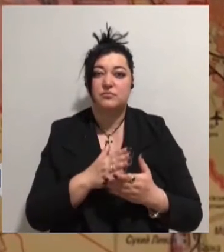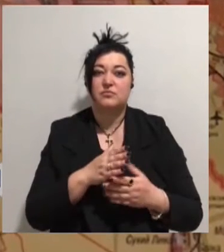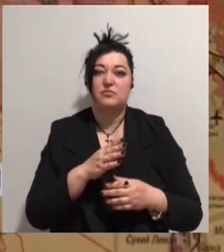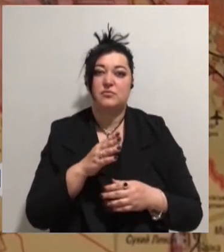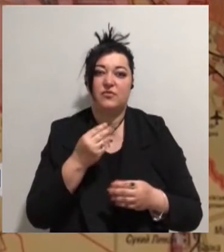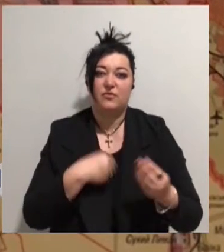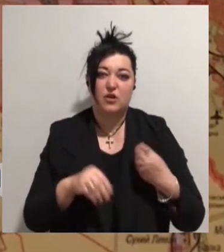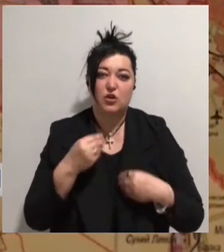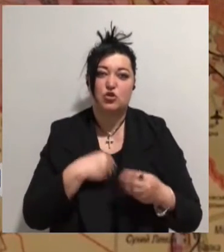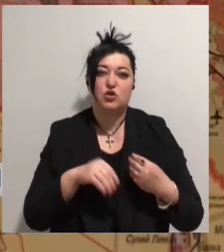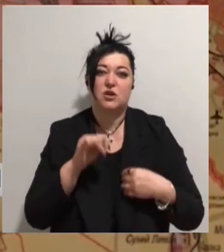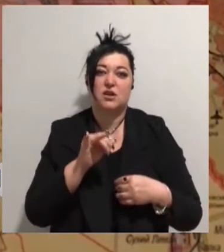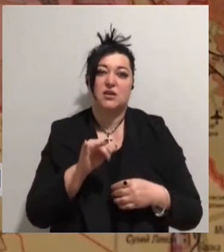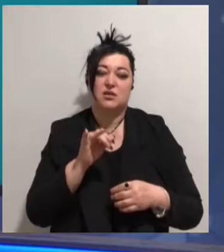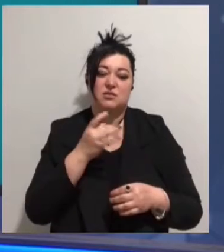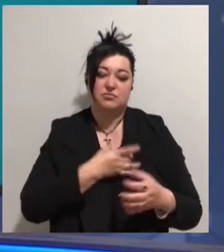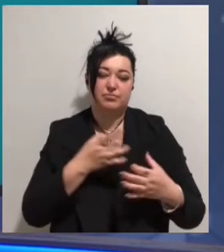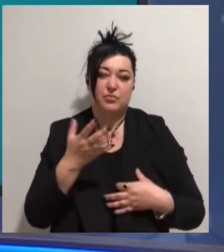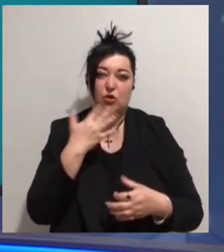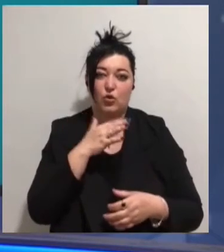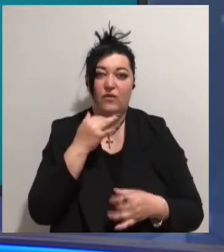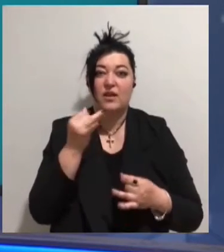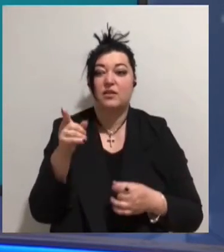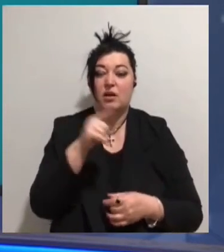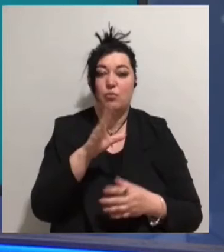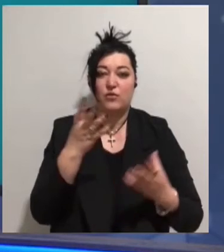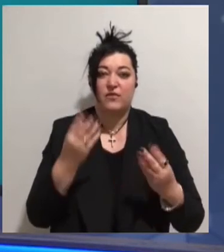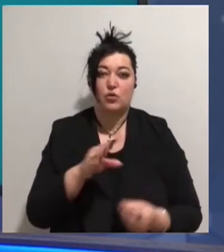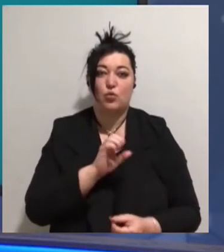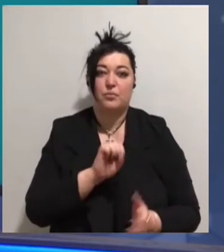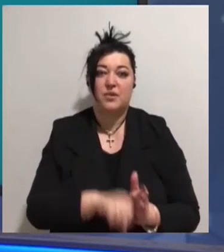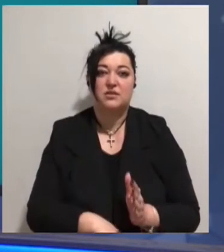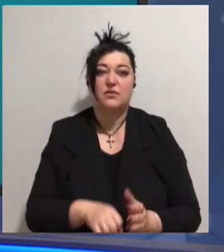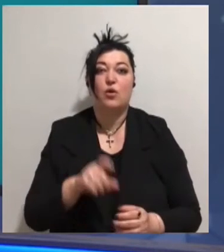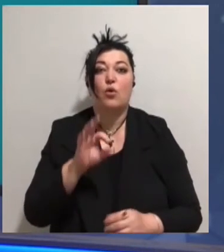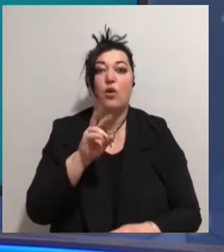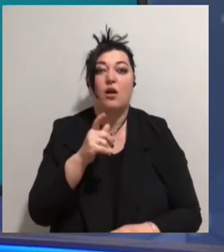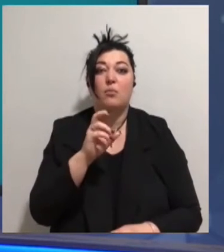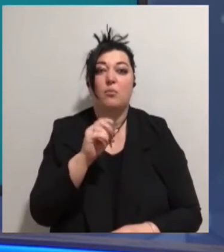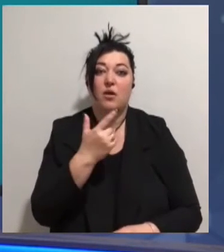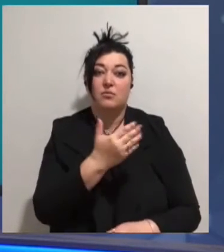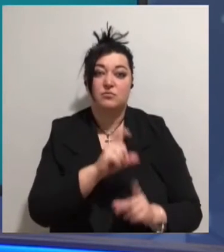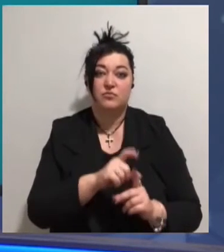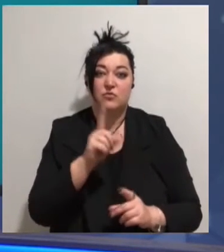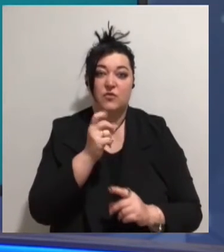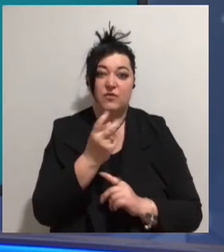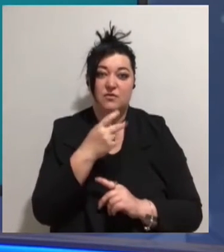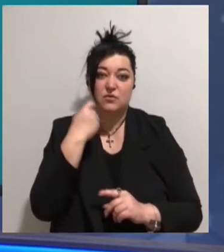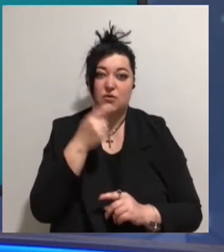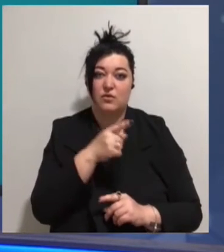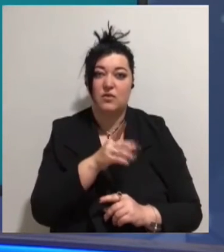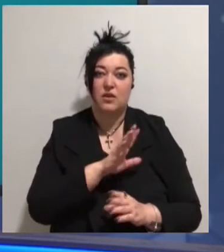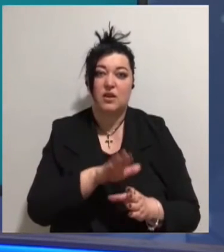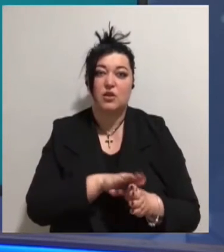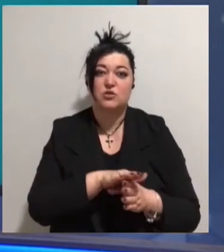в яких вони були у день вбивства. За словами Олега Беха, оскільки підлітки не досягли віку, з якого настає